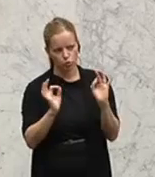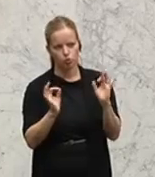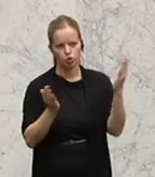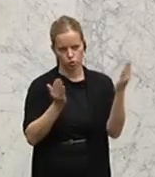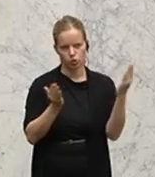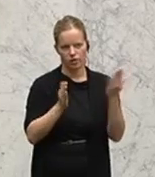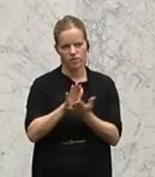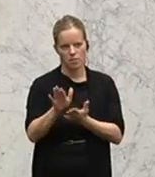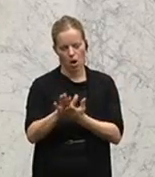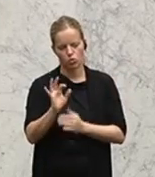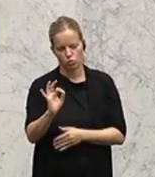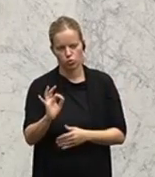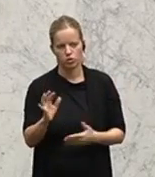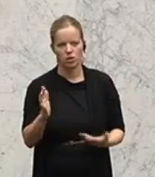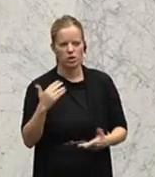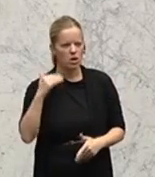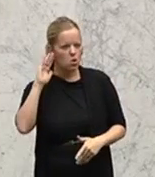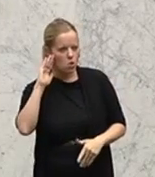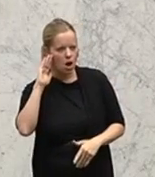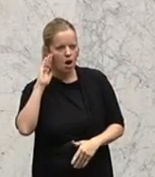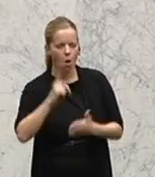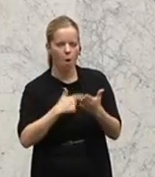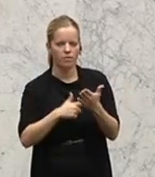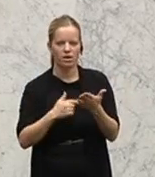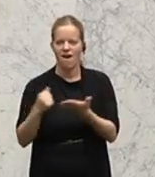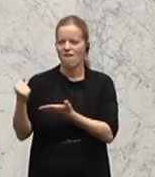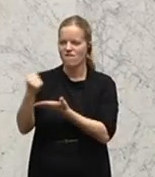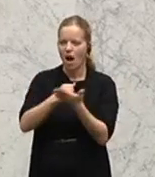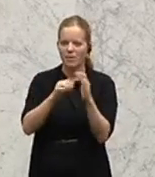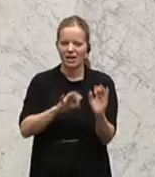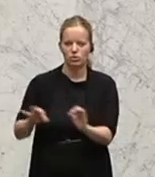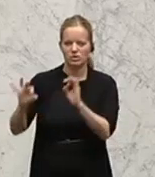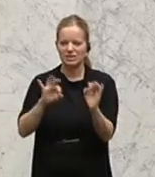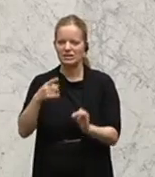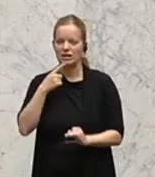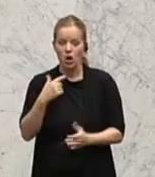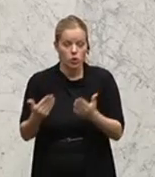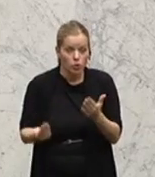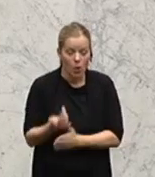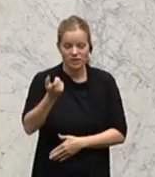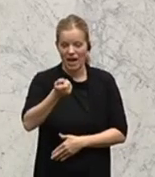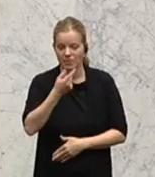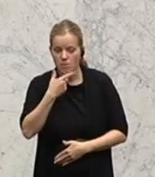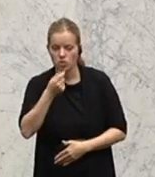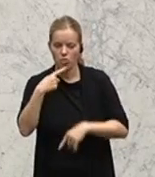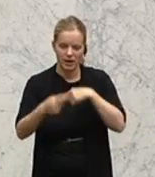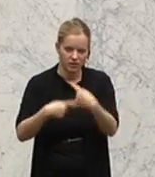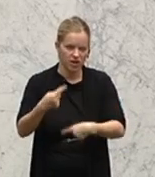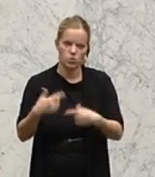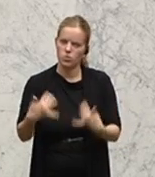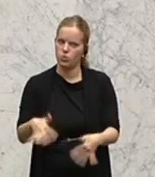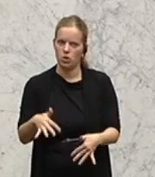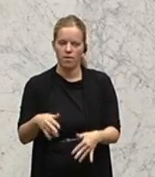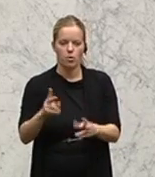besser liegen. Und ich höre, wie schwierig es ist für die Pharmaindustrie, ein neues Antibiotikum zu entwickeln. Weil die Kosten sind eine